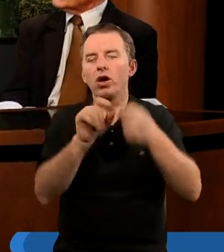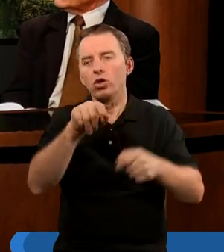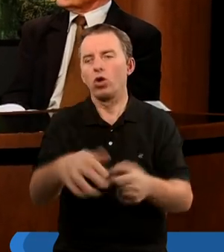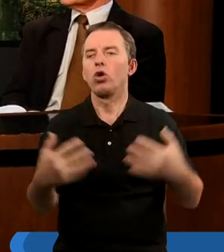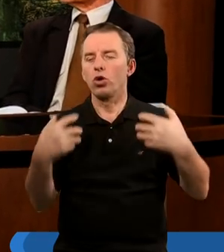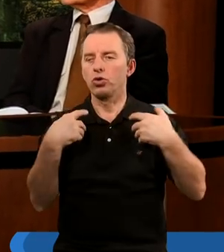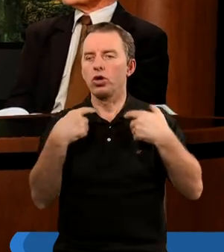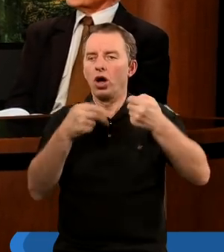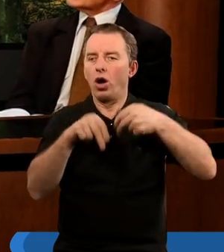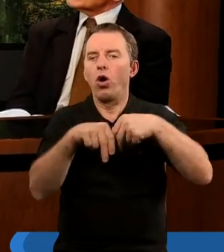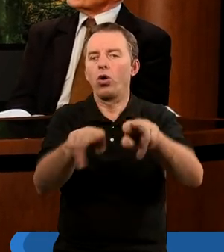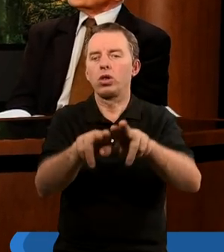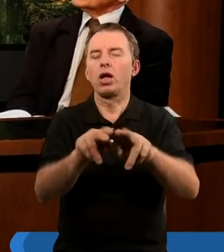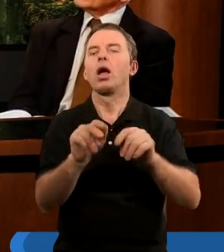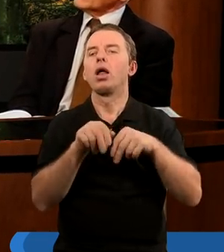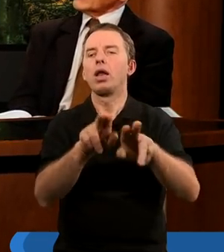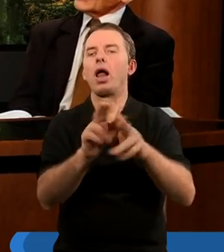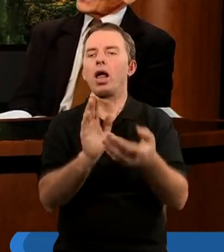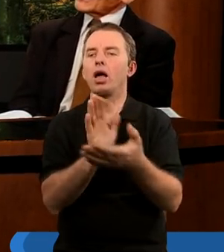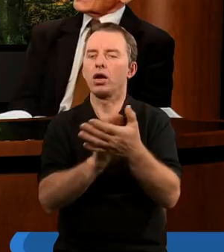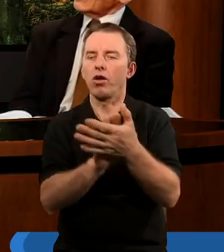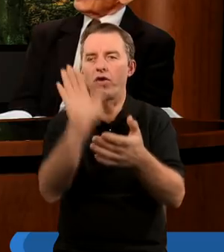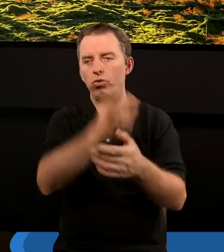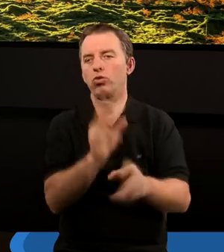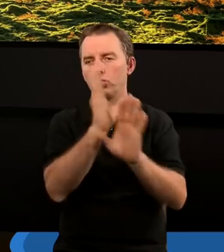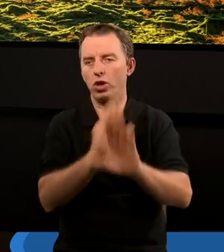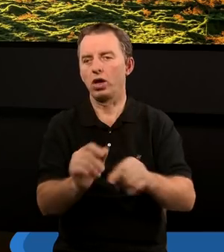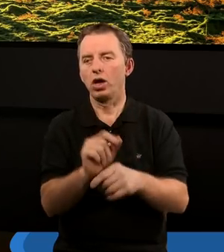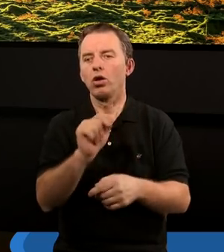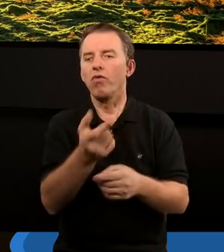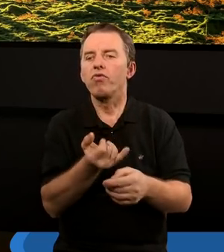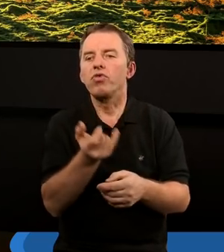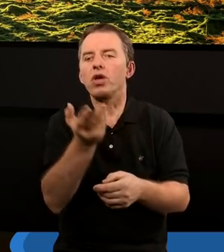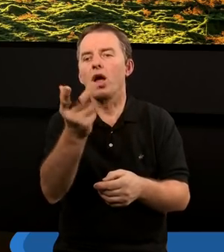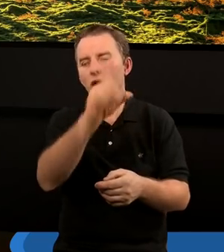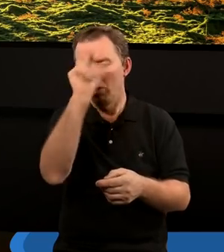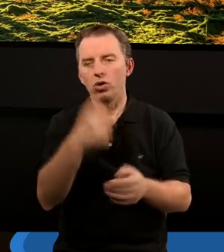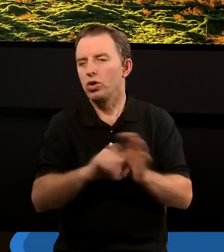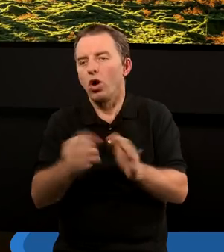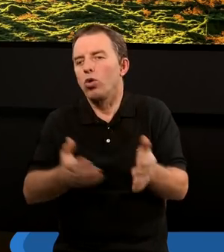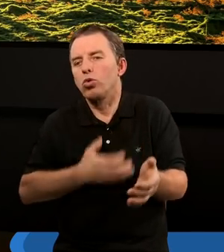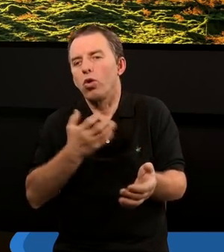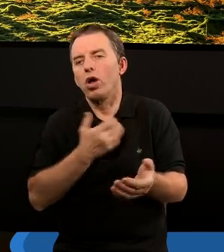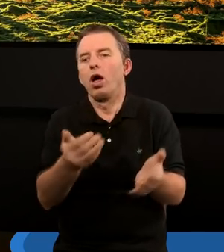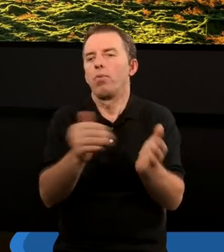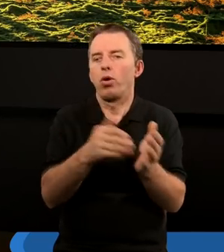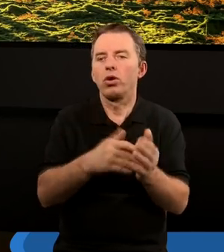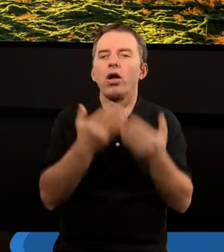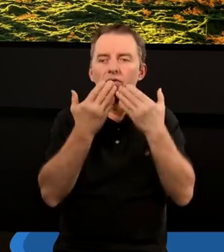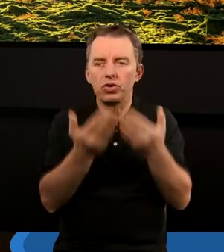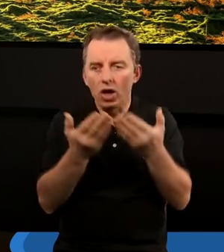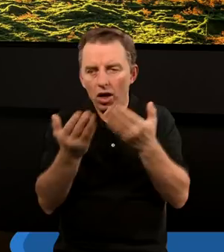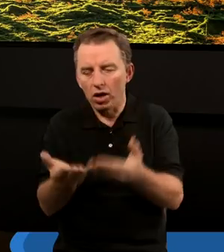czują i oddać należną mu chwałę i cześć. Być może to, że wielu ludzi nie odczuwa potrzeby